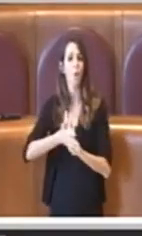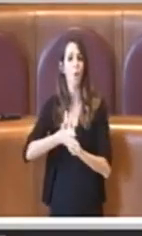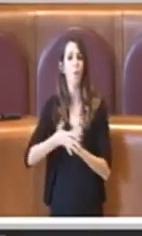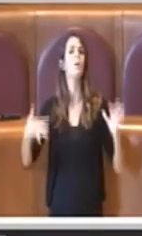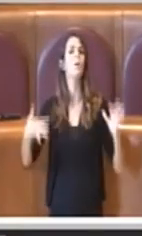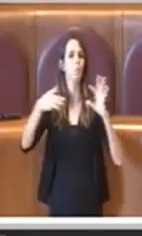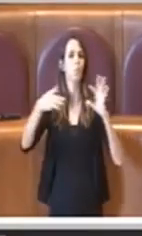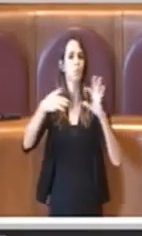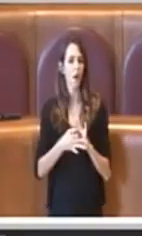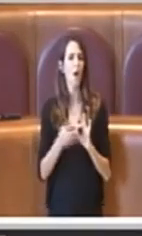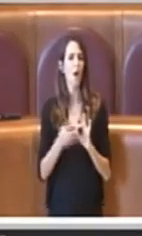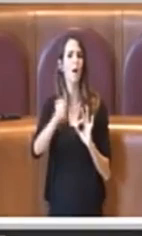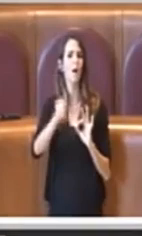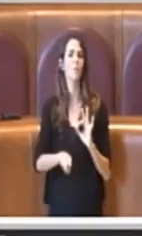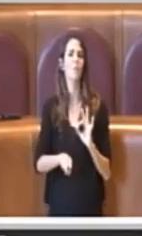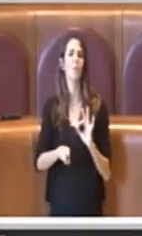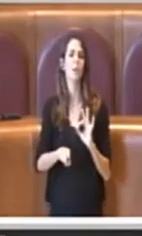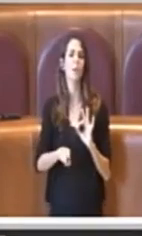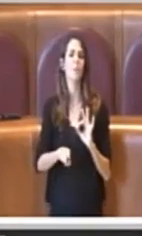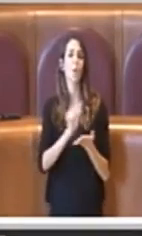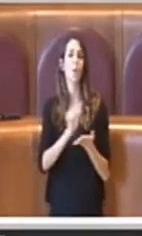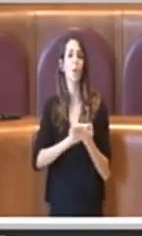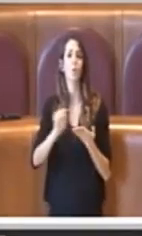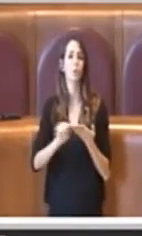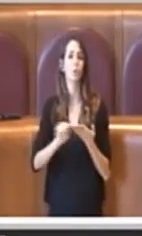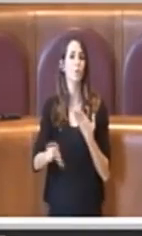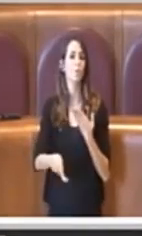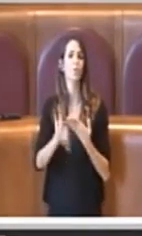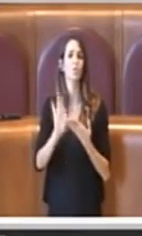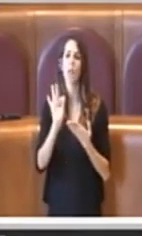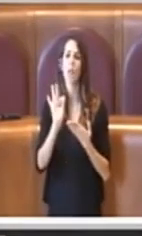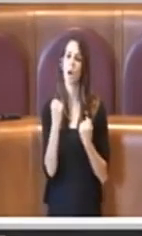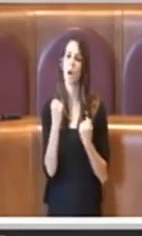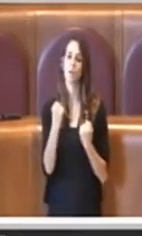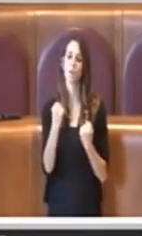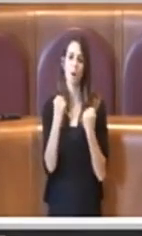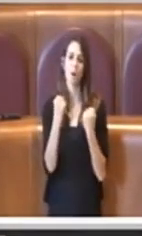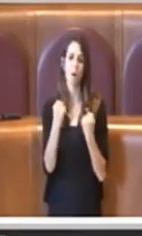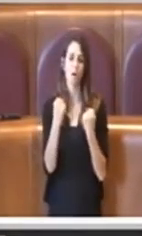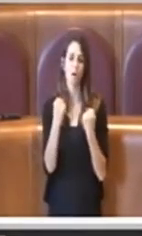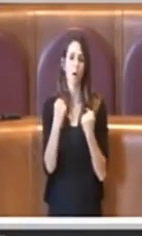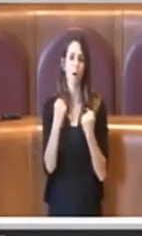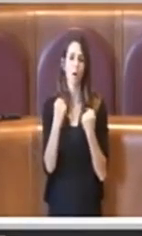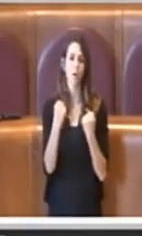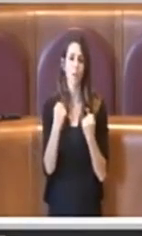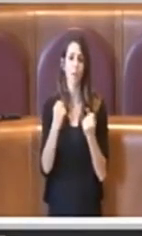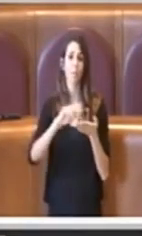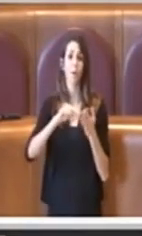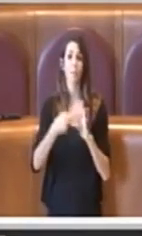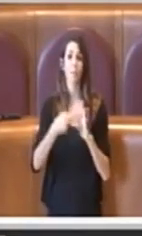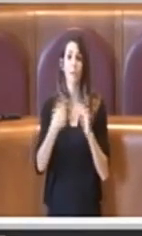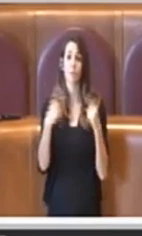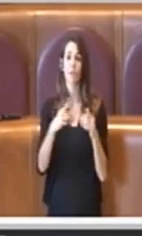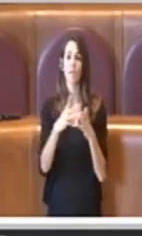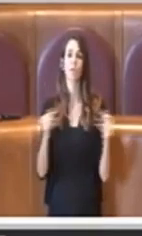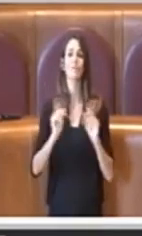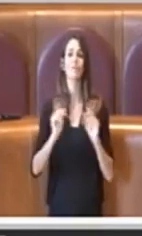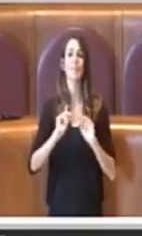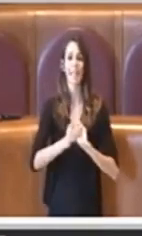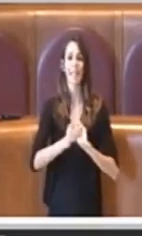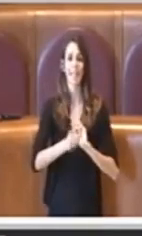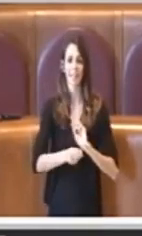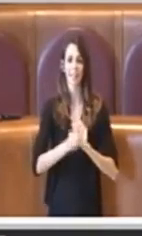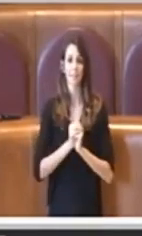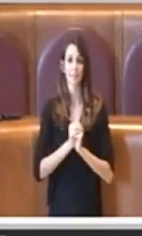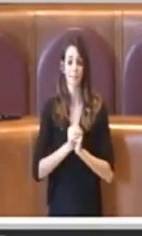per dare un indirizzo forte agli uffici nella soluzione di questo problema, che sicuramente è molto